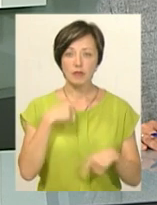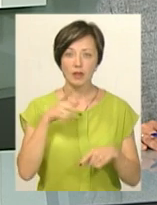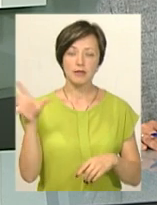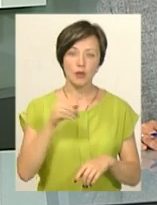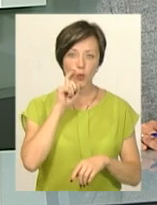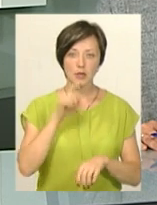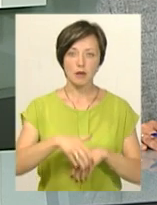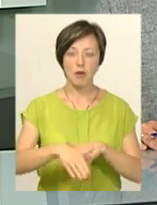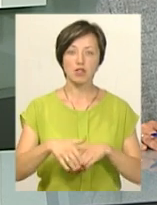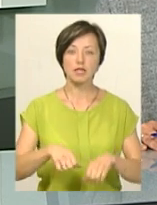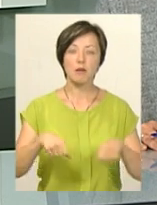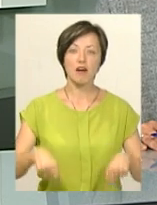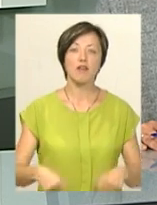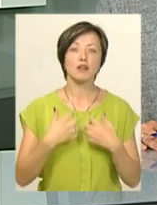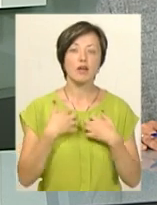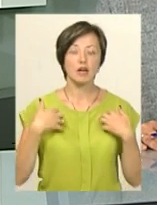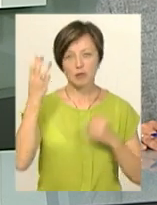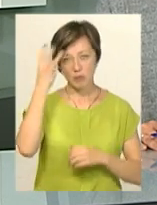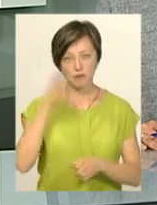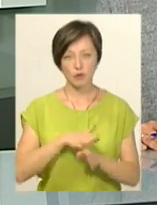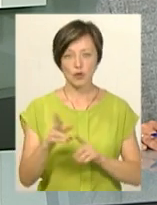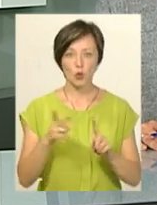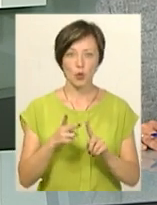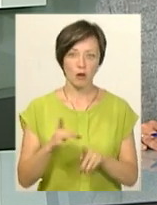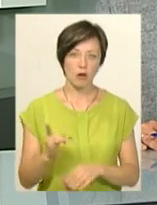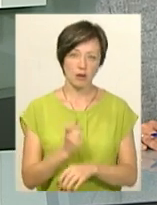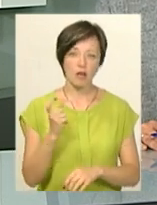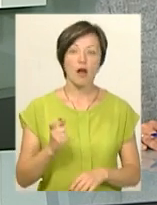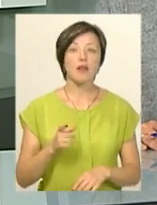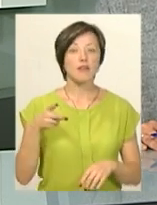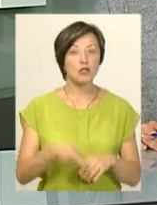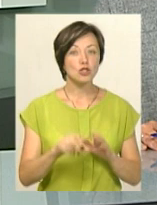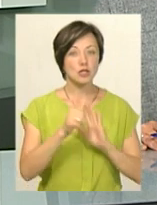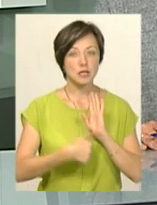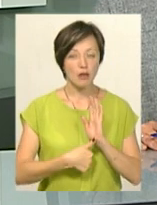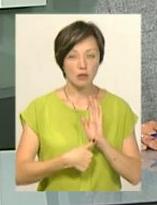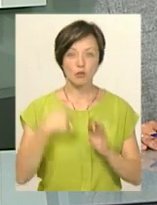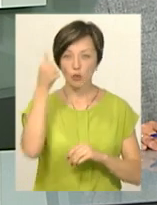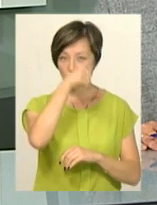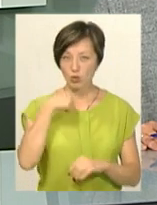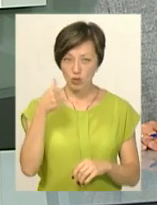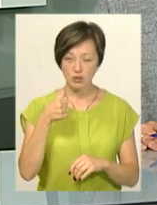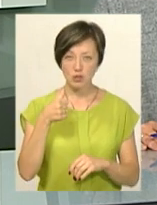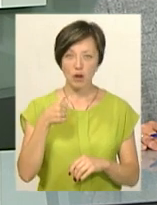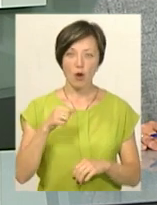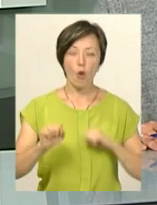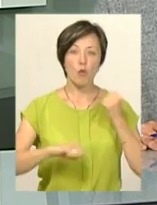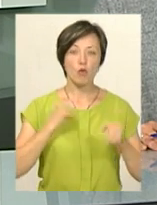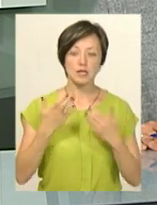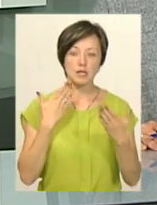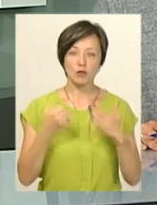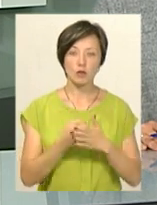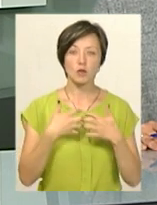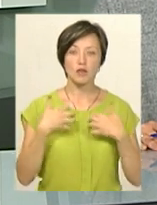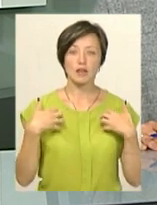всеукраїнський марш за права тварин у Хмельницькому відбудеться вдруге. Нагадаю, у 2016 році обурені ставленням до